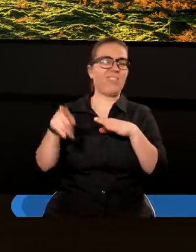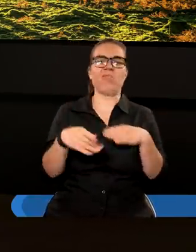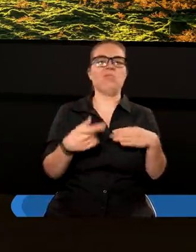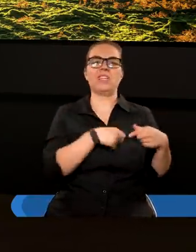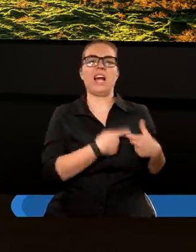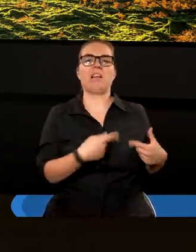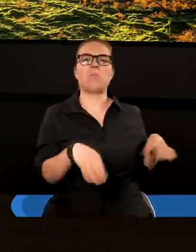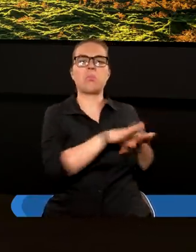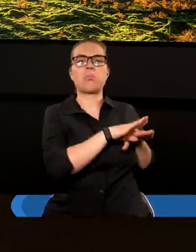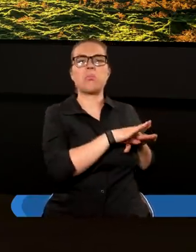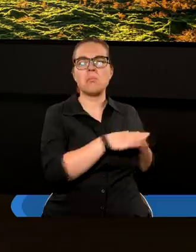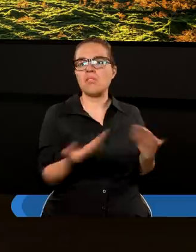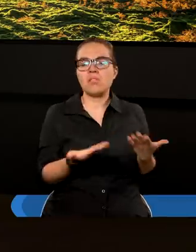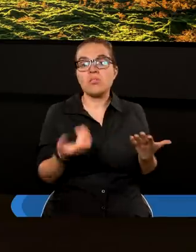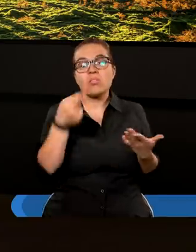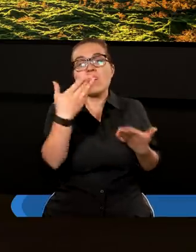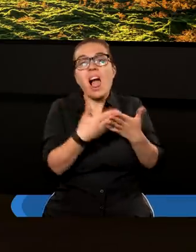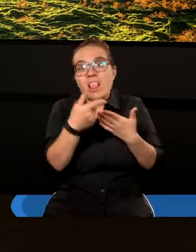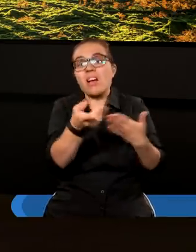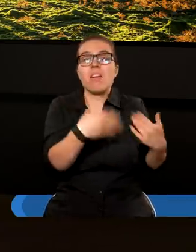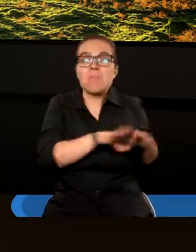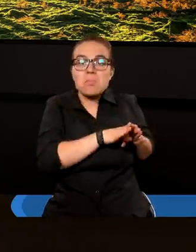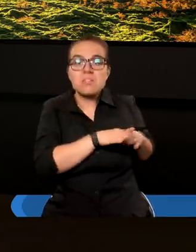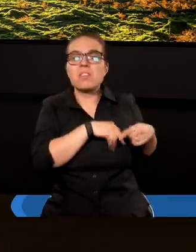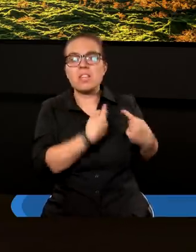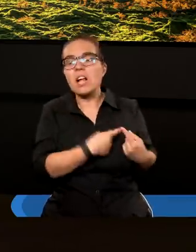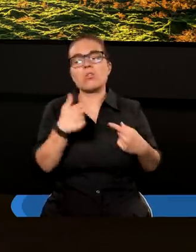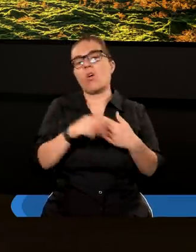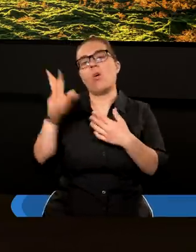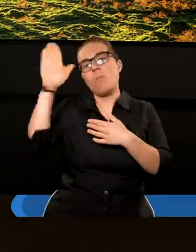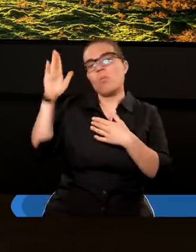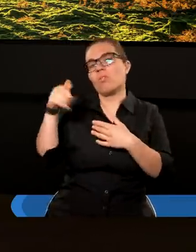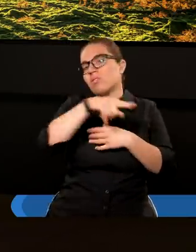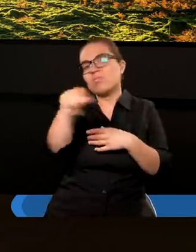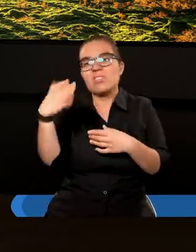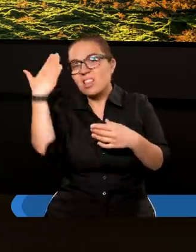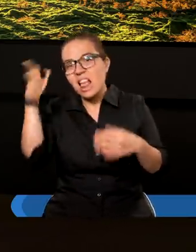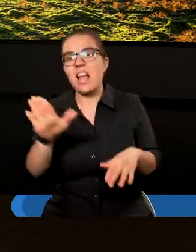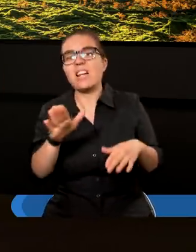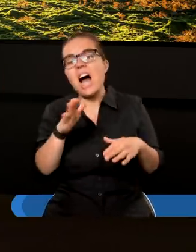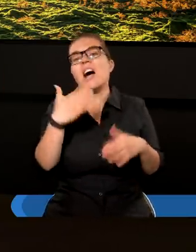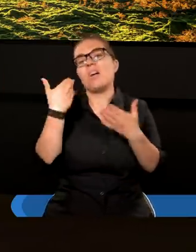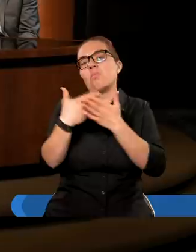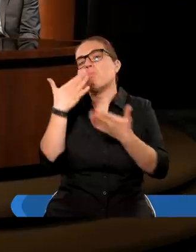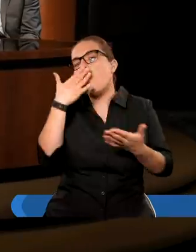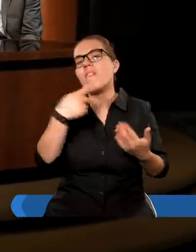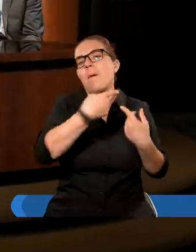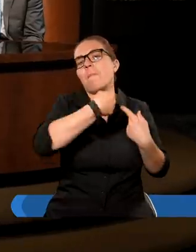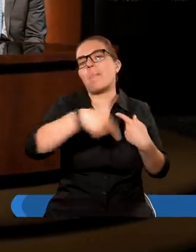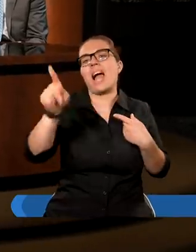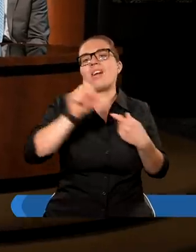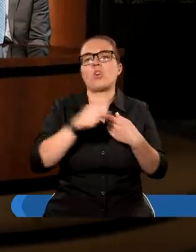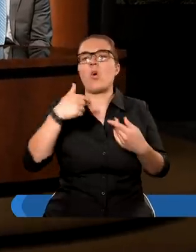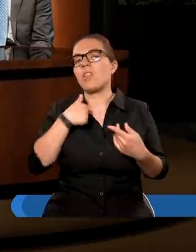miał przez Ducha Świętego ten dostęp do zmiany Waszych serc, do zmiany Waszego życia. A więc